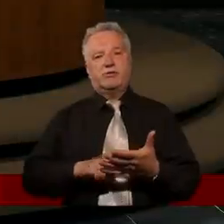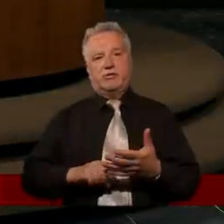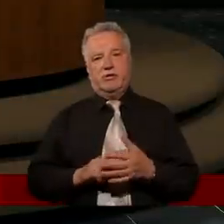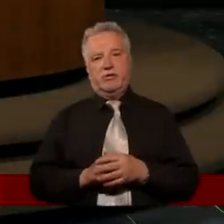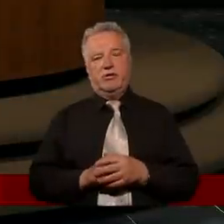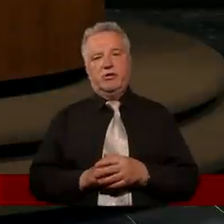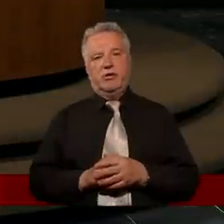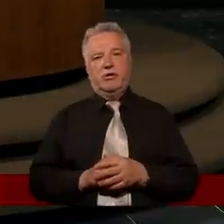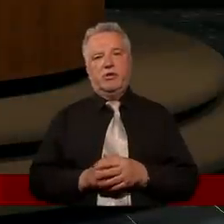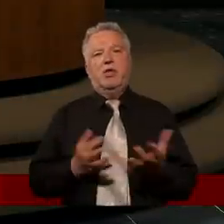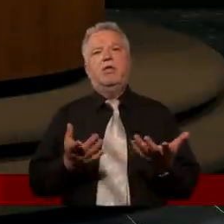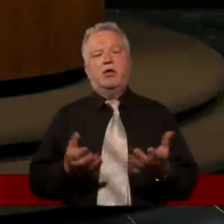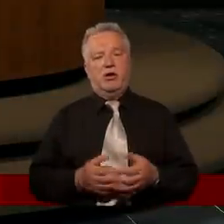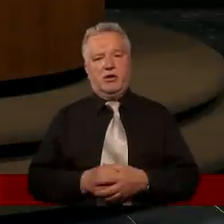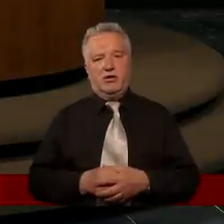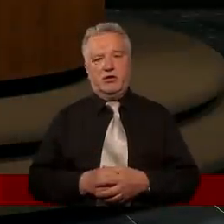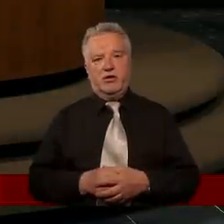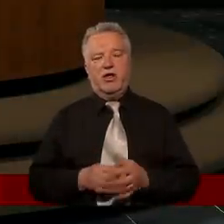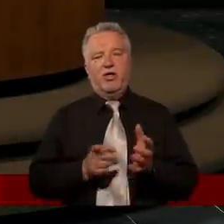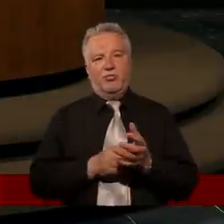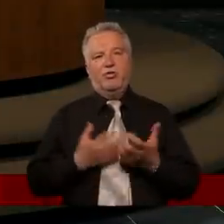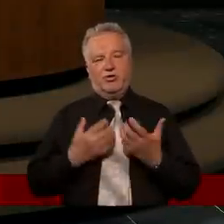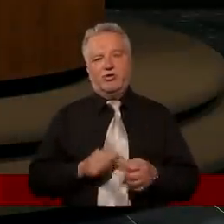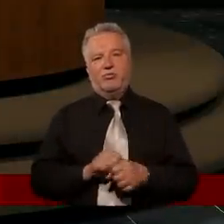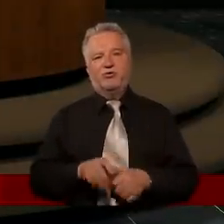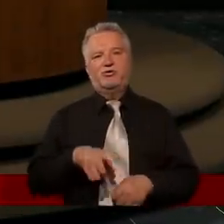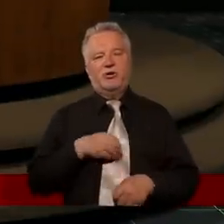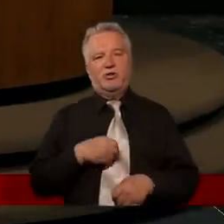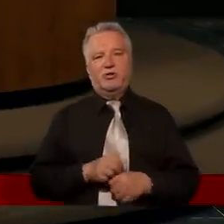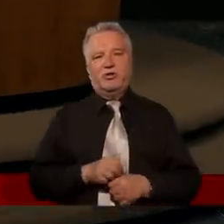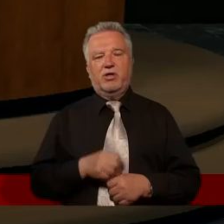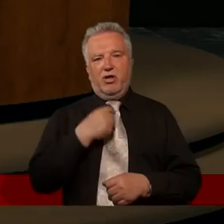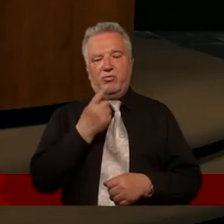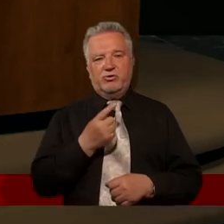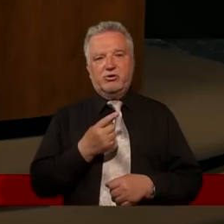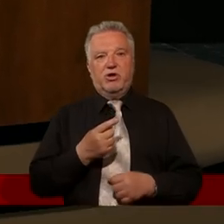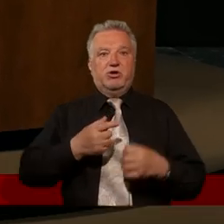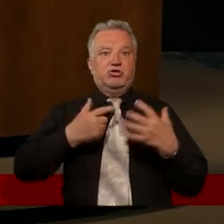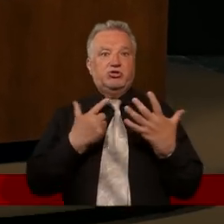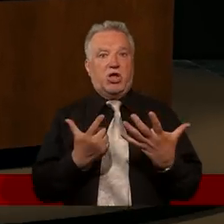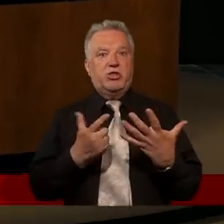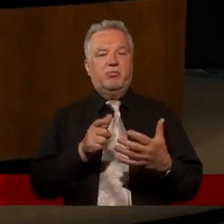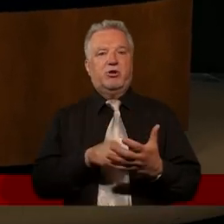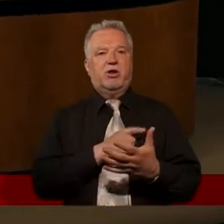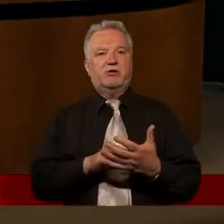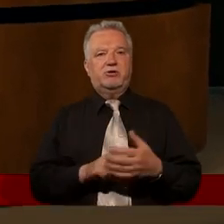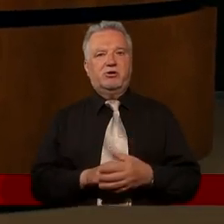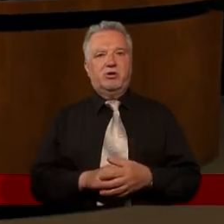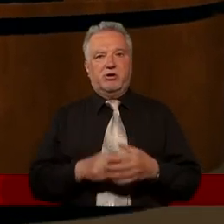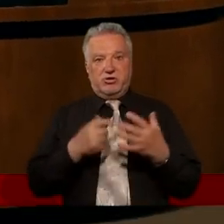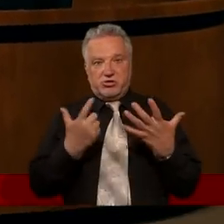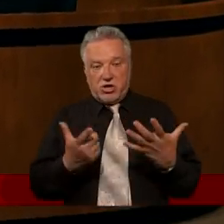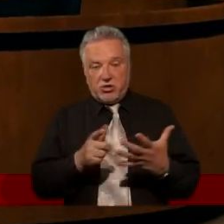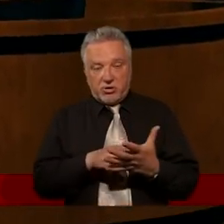mam odpuścić? Ile trzeba? No, Piotr chciał być święty, bo powiedział siedem razy. Czy aż